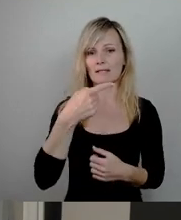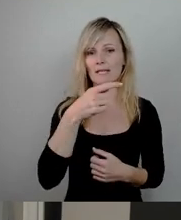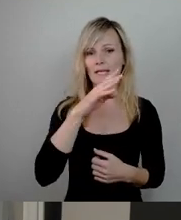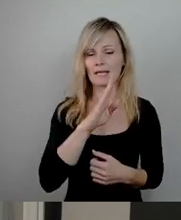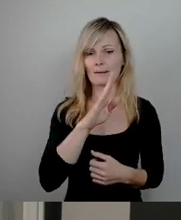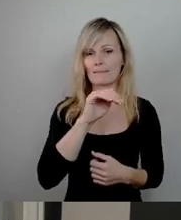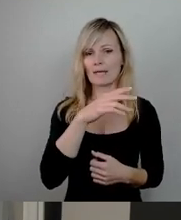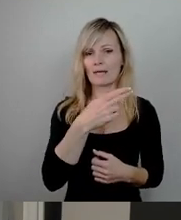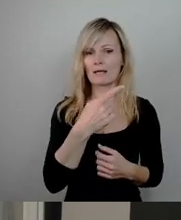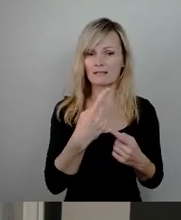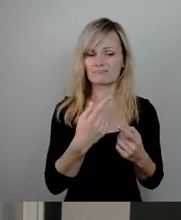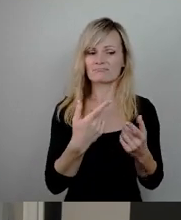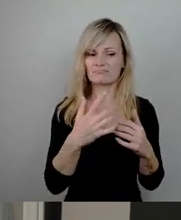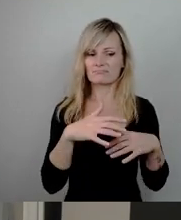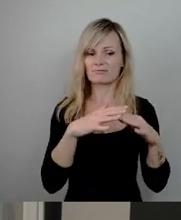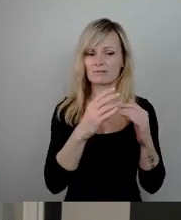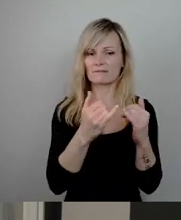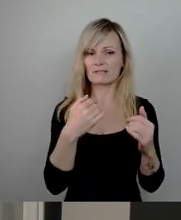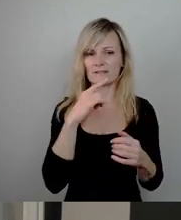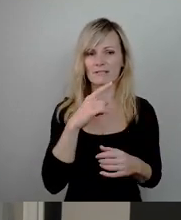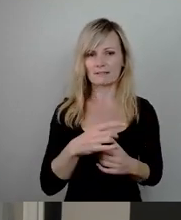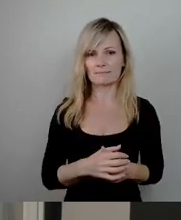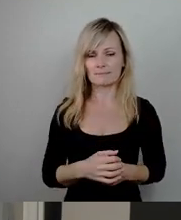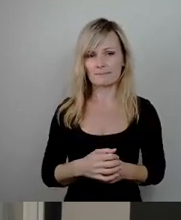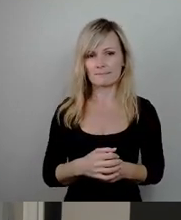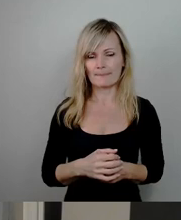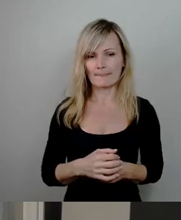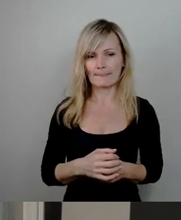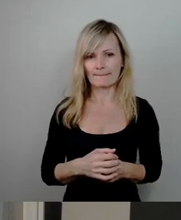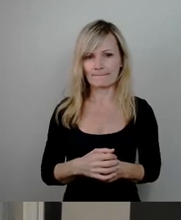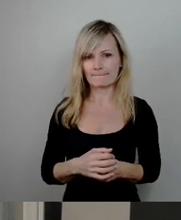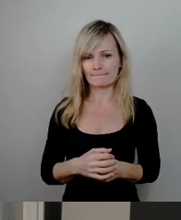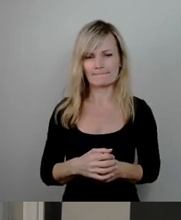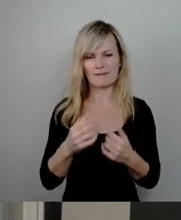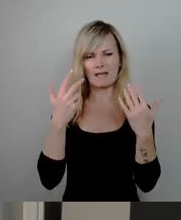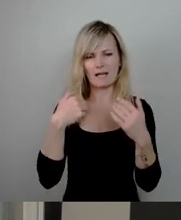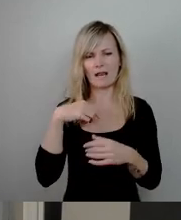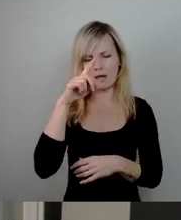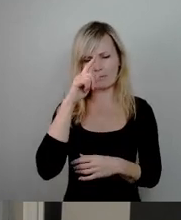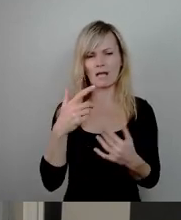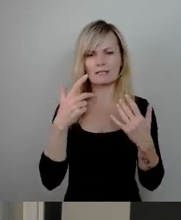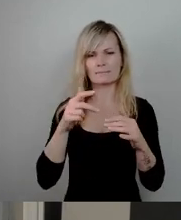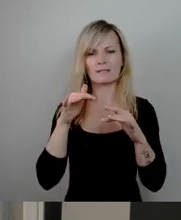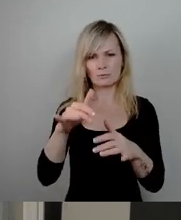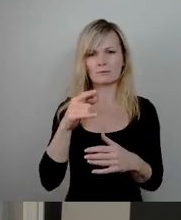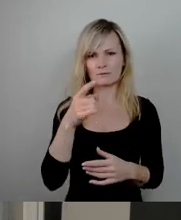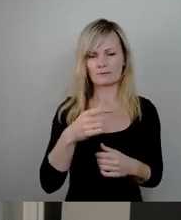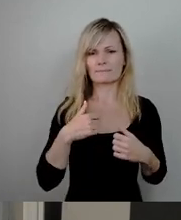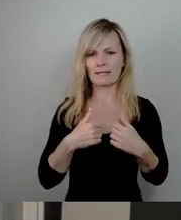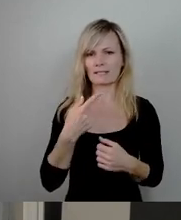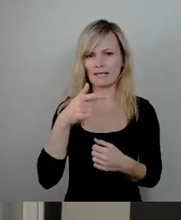Und wir wissen auch, dass 78 Millionen, war glaube ich die letzte Zahl, die ich gebracht habe, den letzten Jahren dank der Bäder GmbH in die Bäder